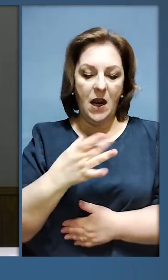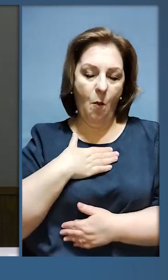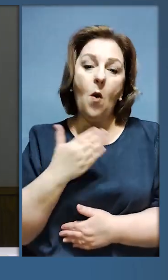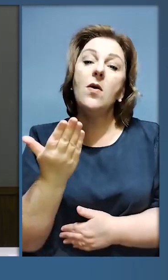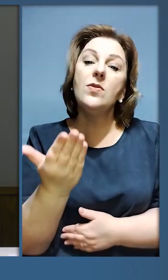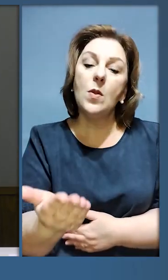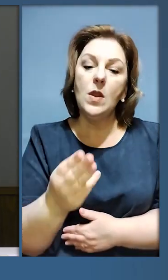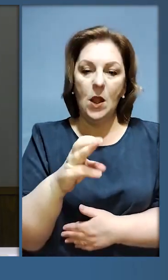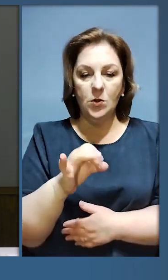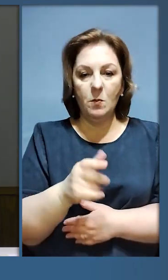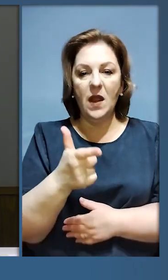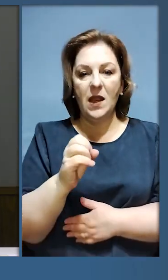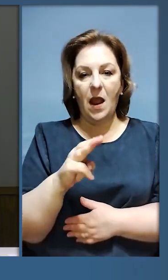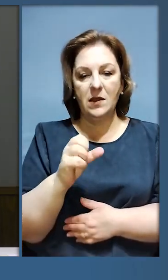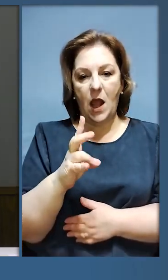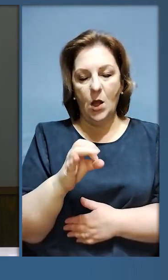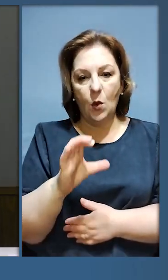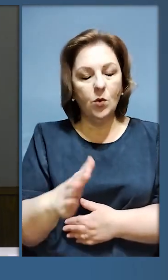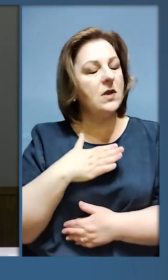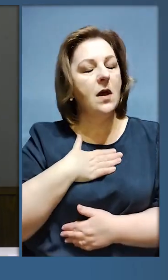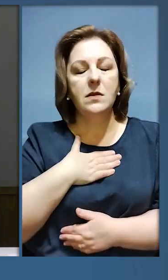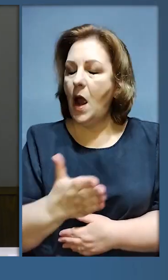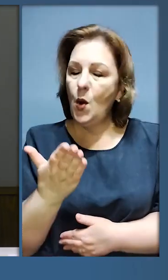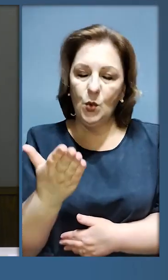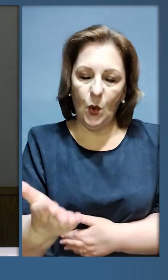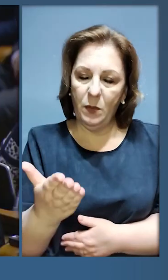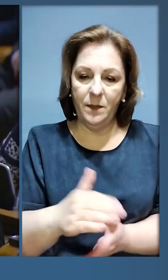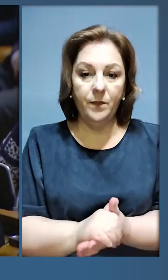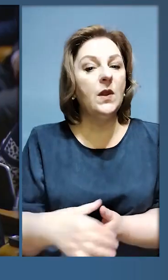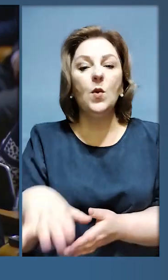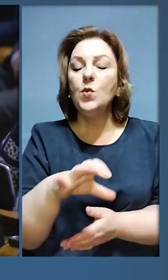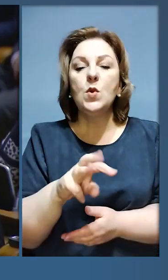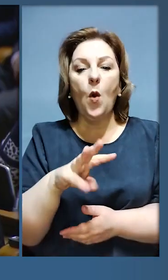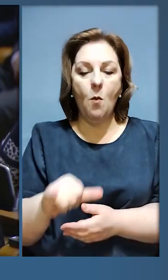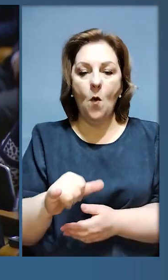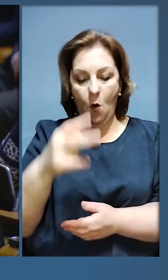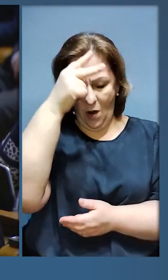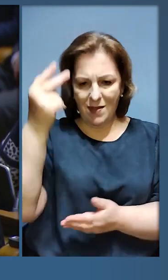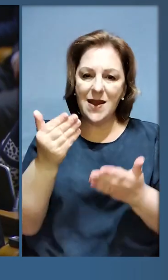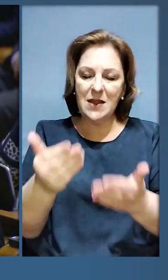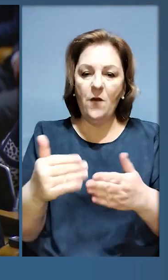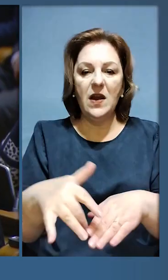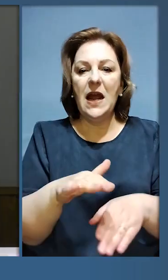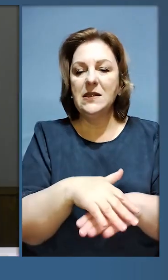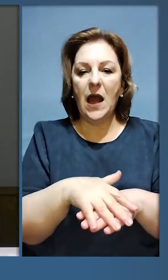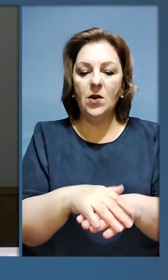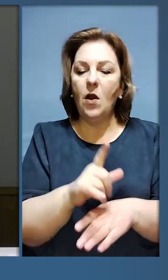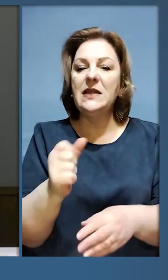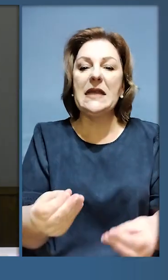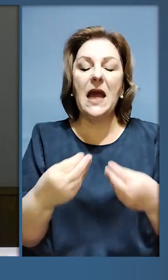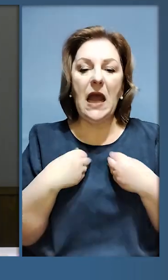окремо подякувати ще раз. Подякувати тобі, дії Танаса. Я дякую тобі і усьому